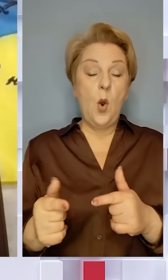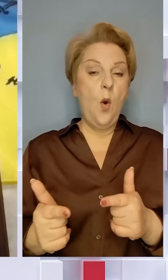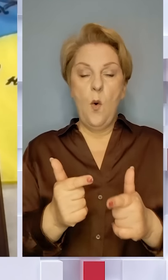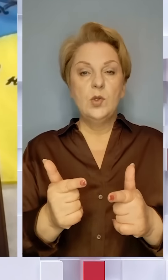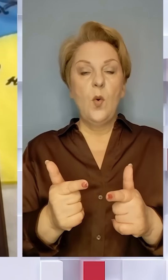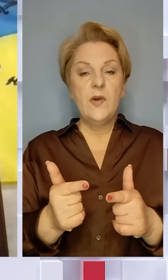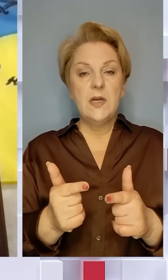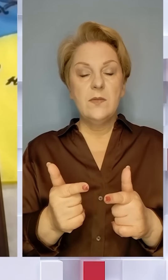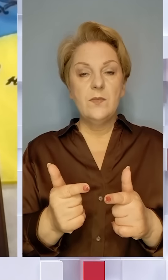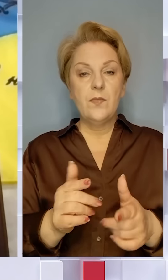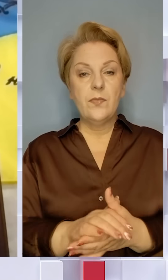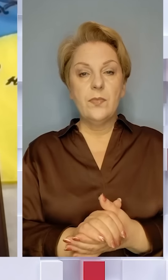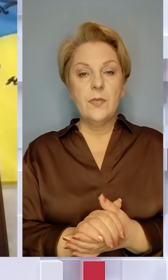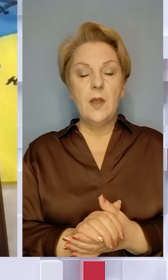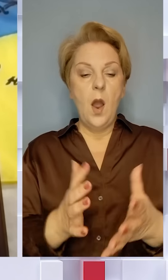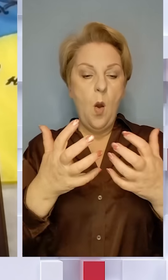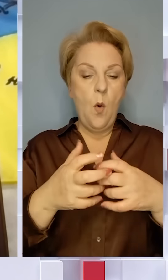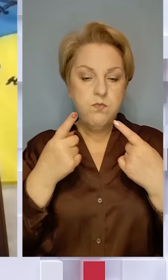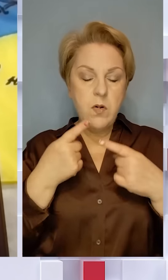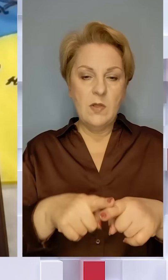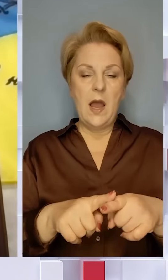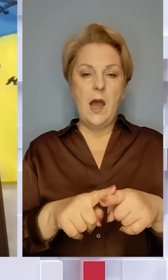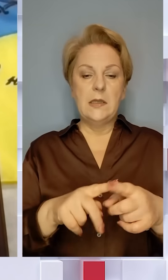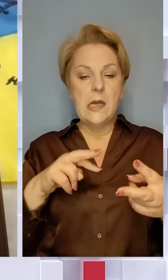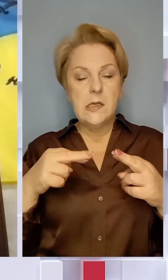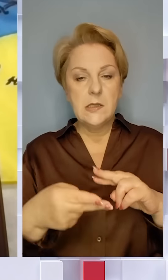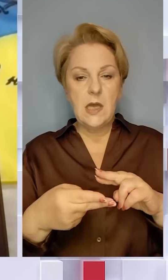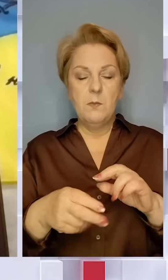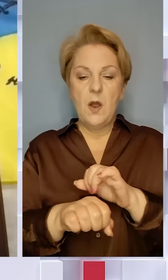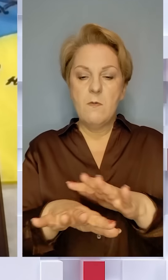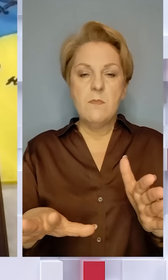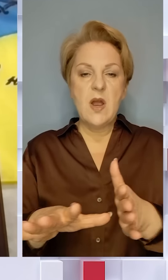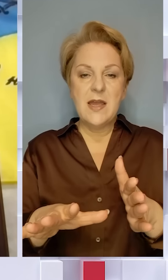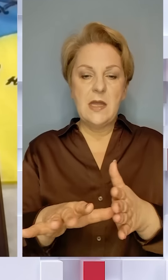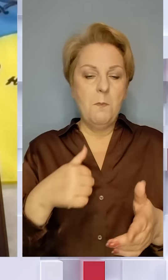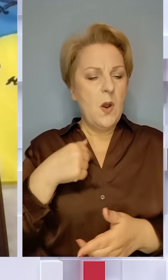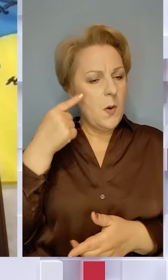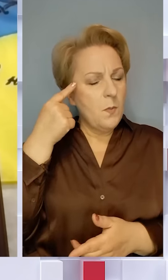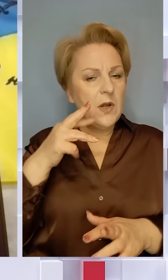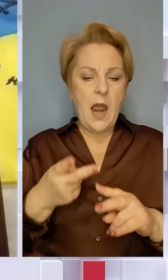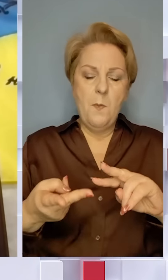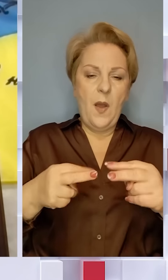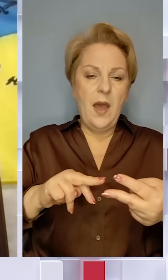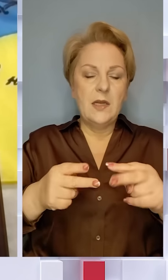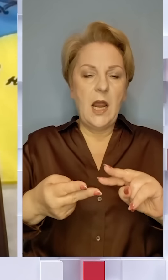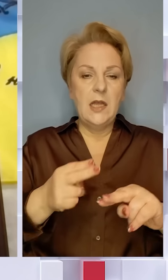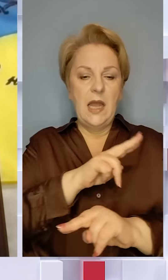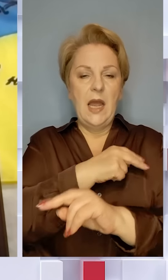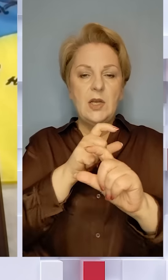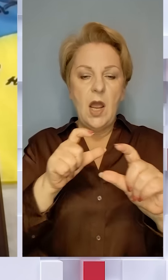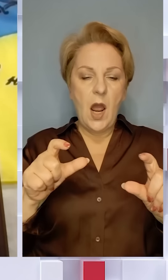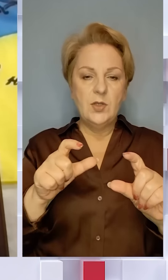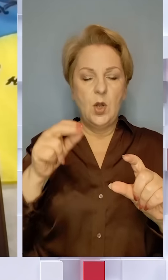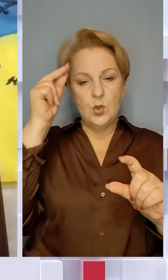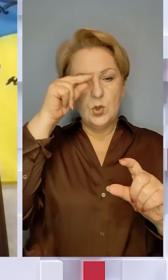обладнання на заміну мережі, ми продумали, як переключати лікарні, школи,